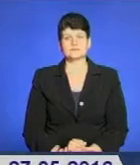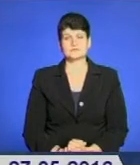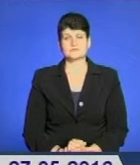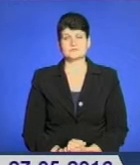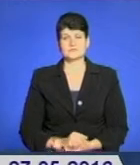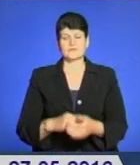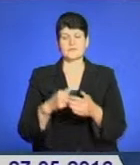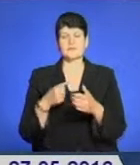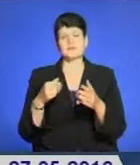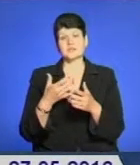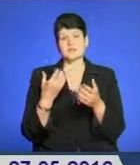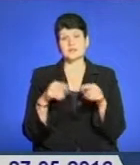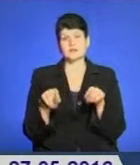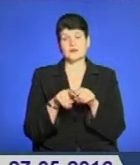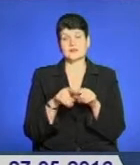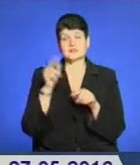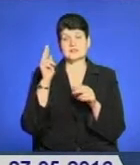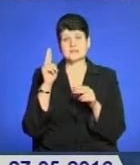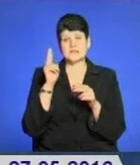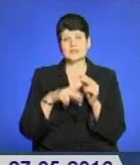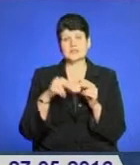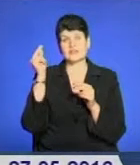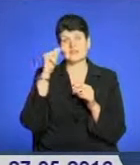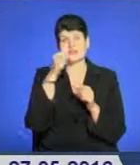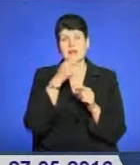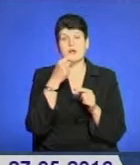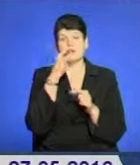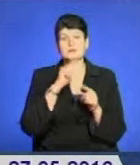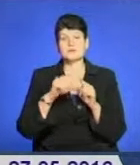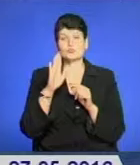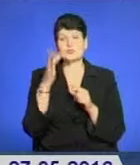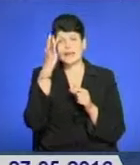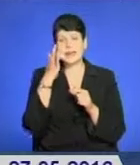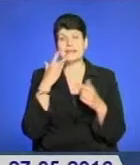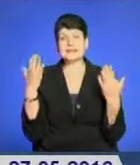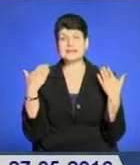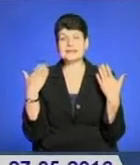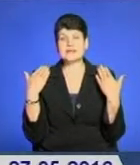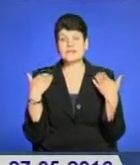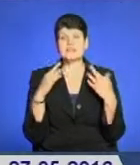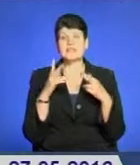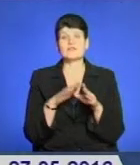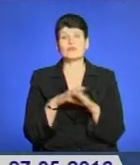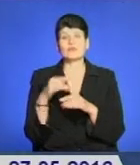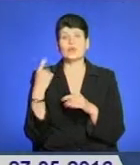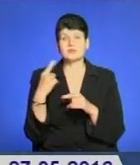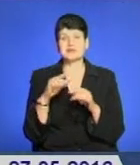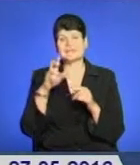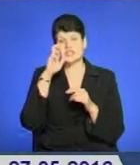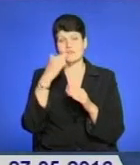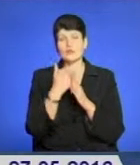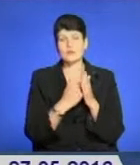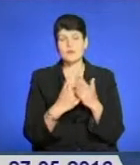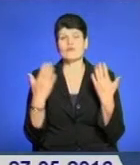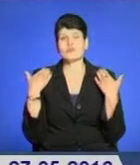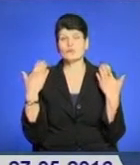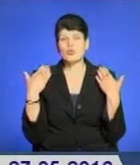Добіг до завершення ще один навчальний рік і попереду літні канікули. Про те, як виконують в області державну програму відпочинку та оздоровлення